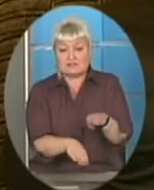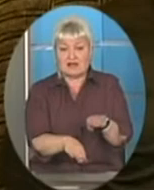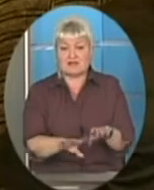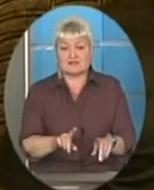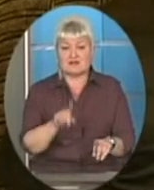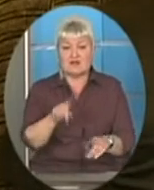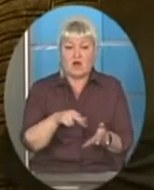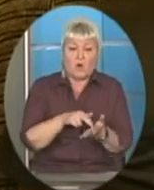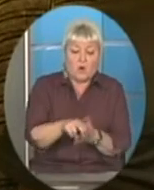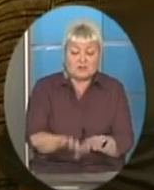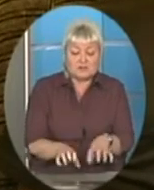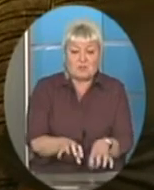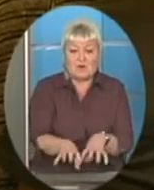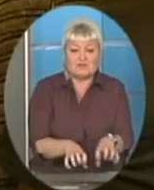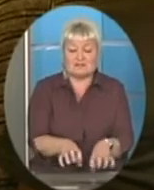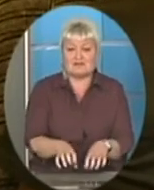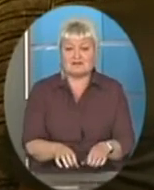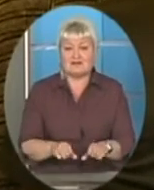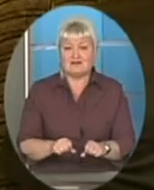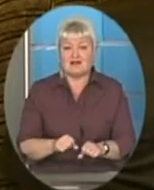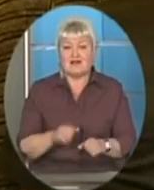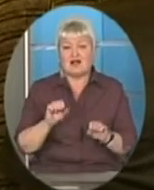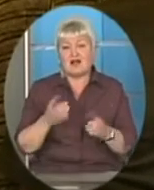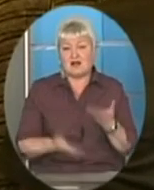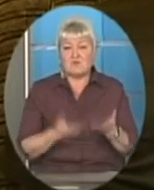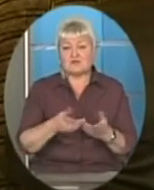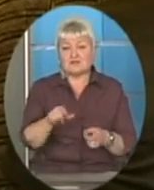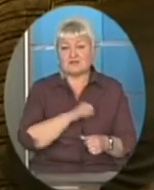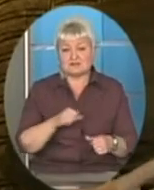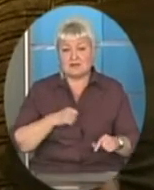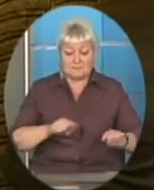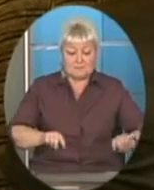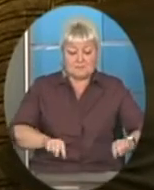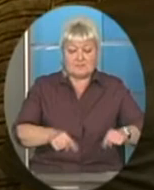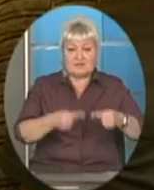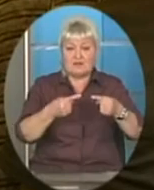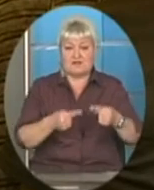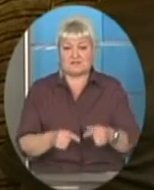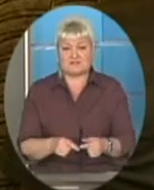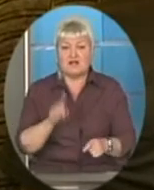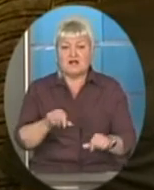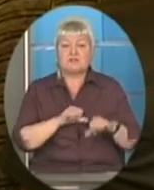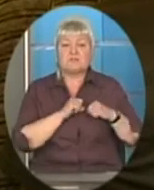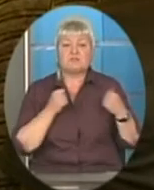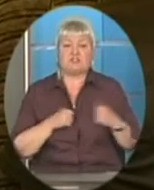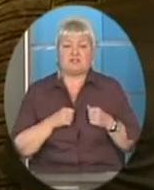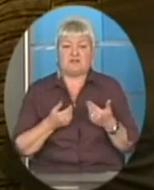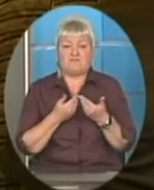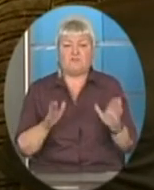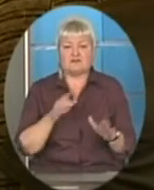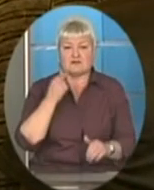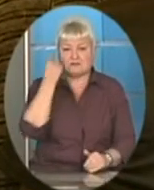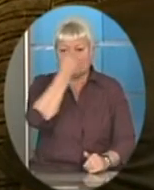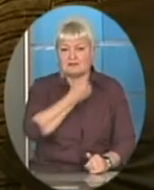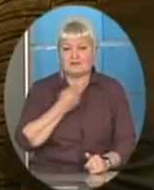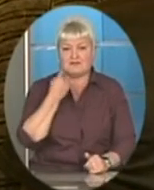ходиш, повзаєш, але насправді, може, навіть піднімаєшся, бо там такі щирі відкриті лиця, що нам